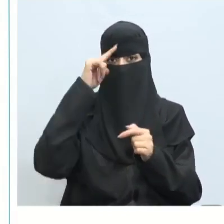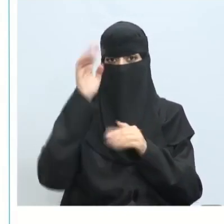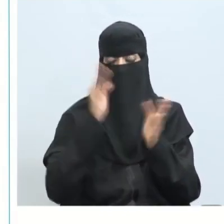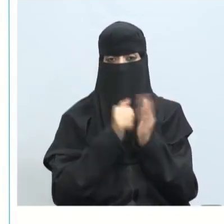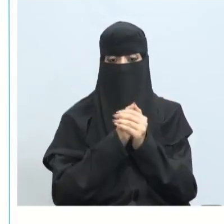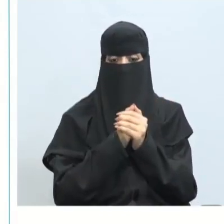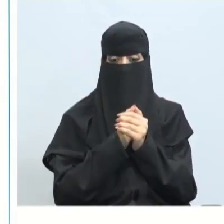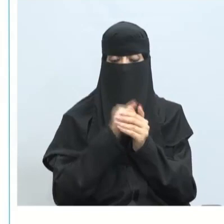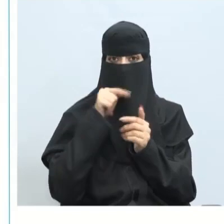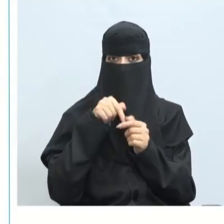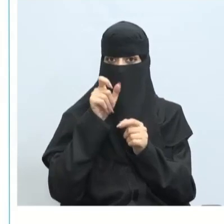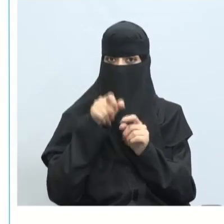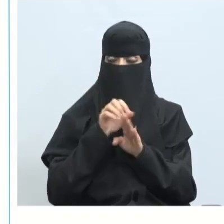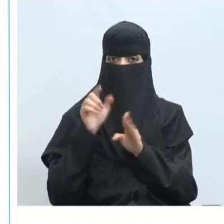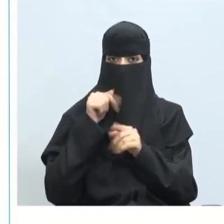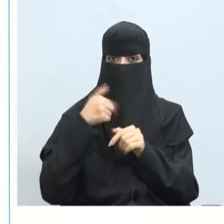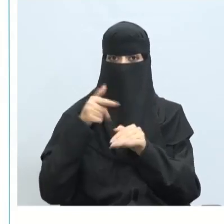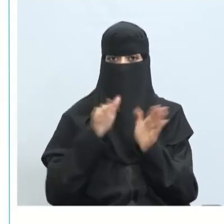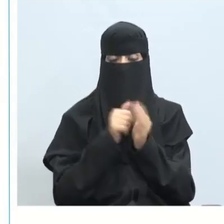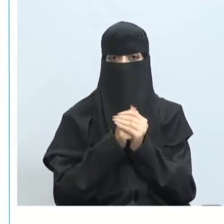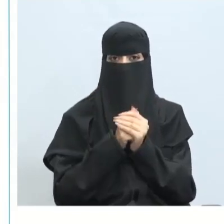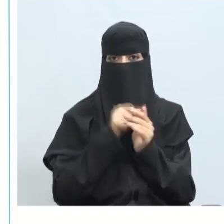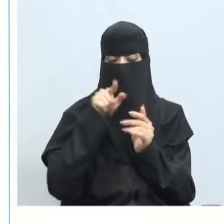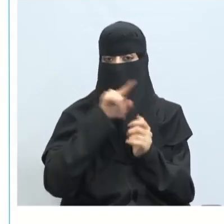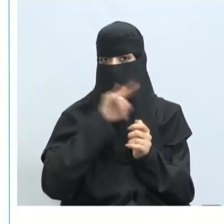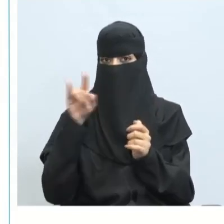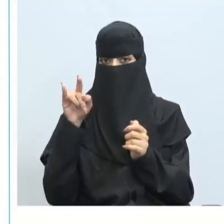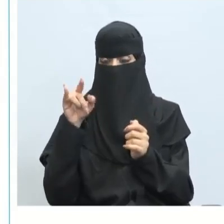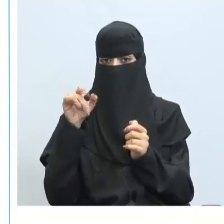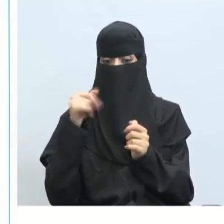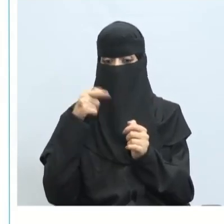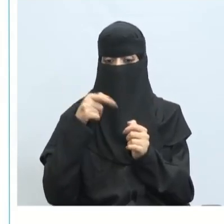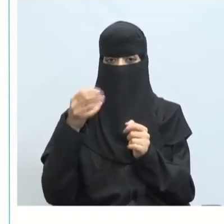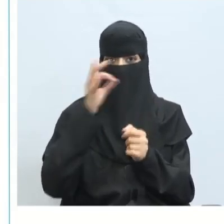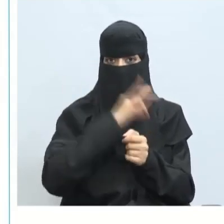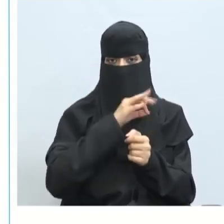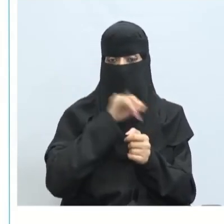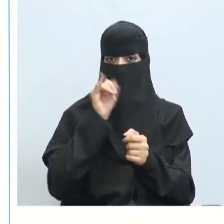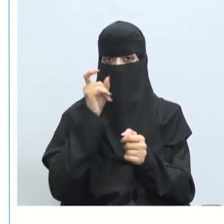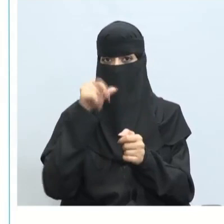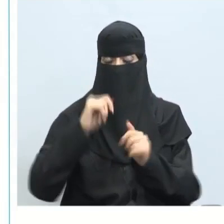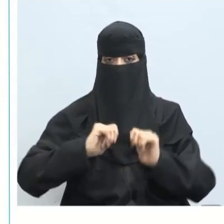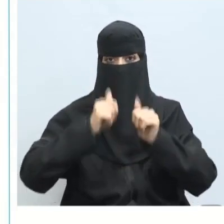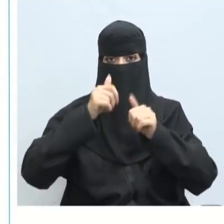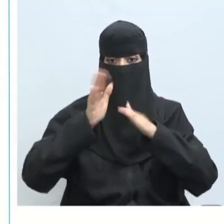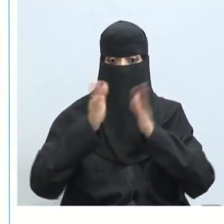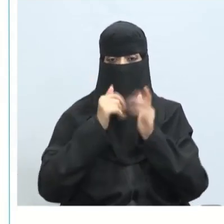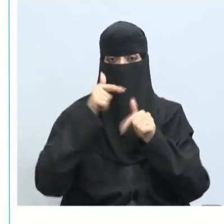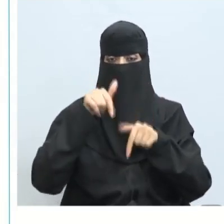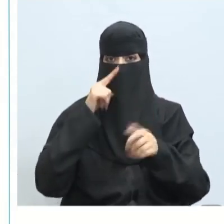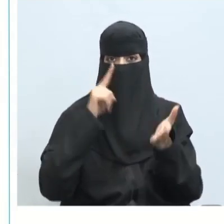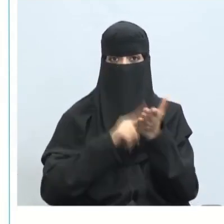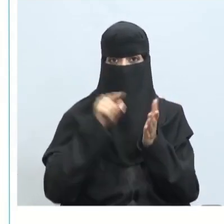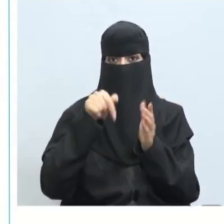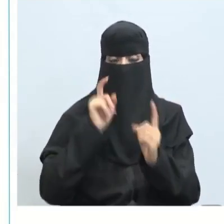وفاء أو عدم الاستفادة من قدراته أو أن